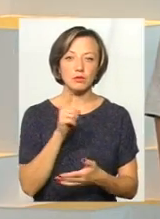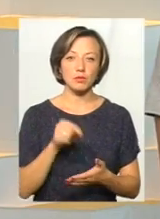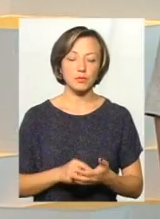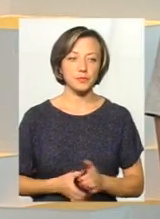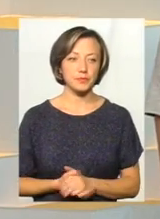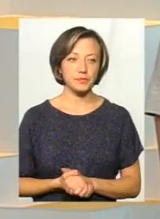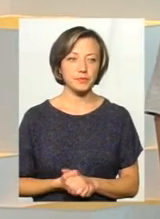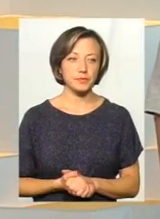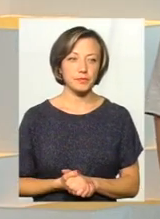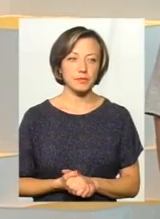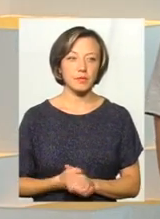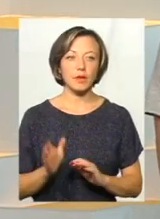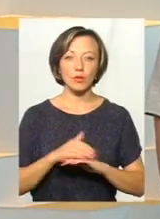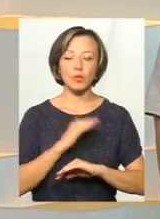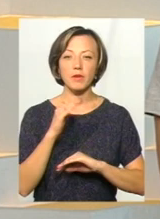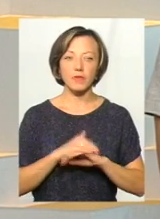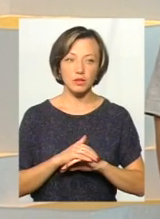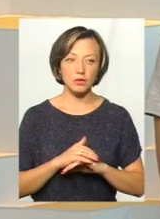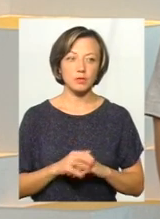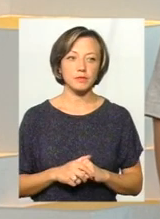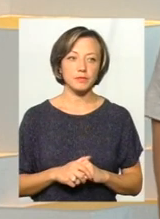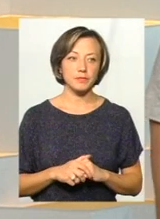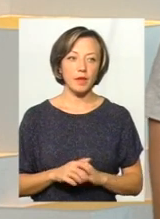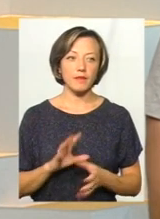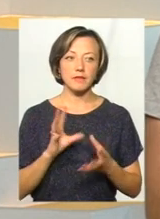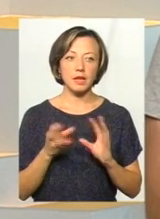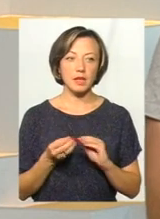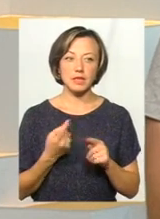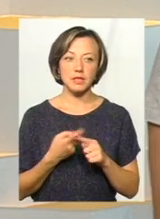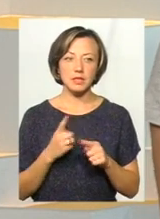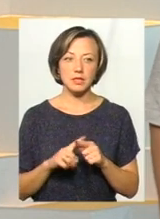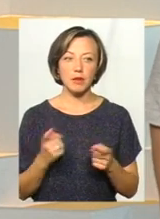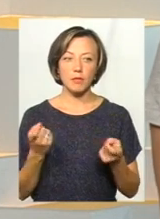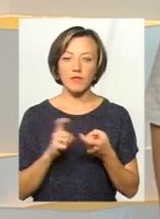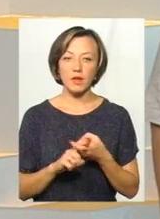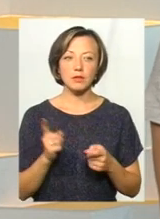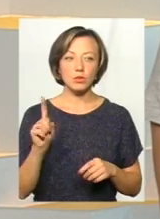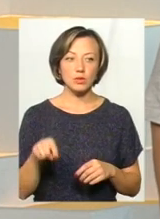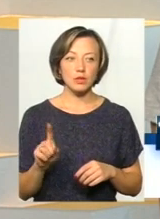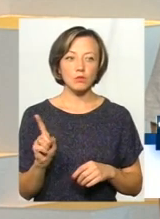Добрий вечір. Взагалі це пов'язано з тим, що